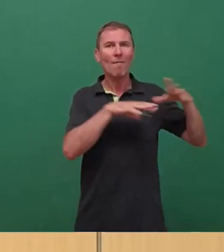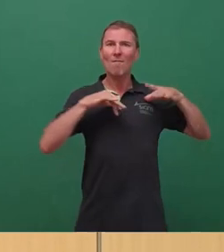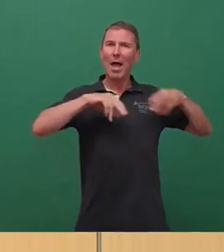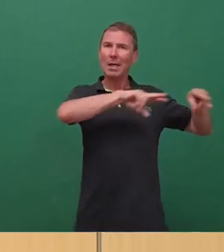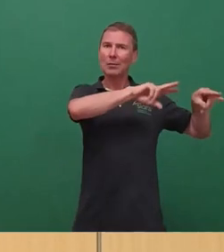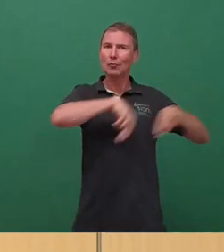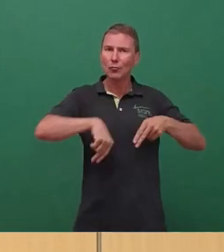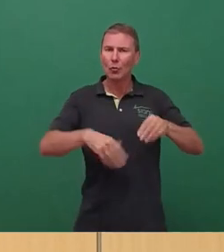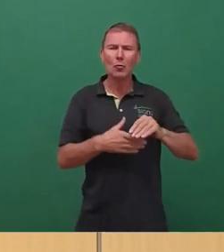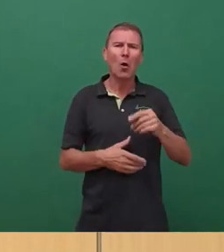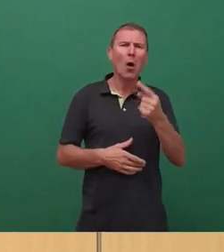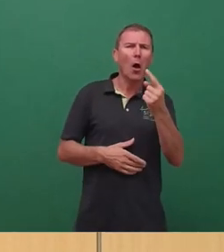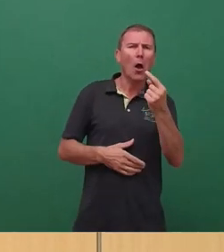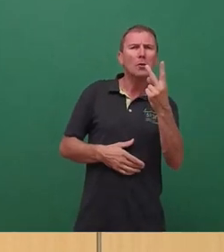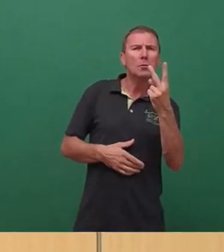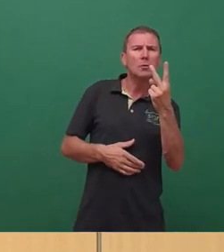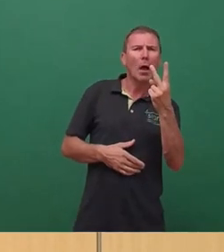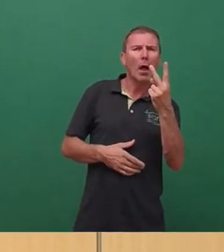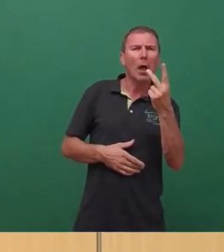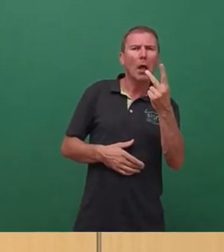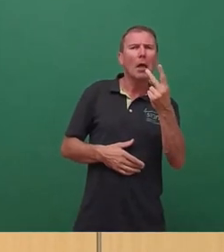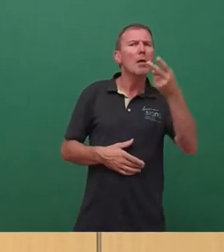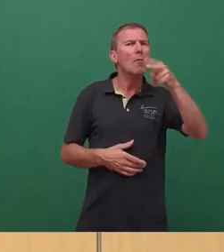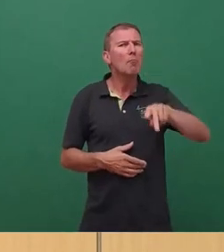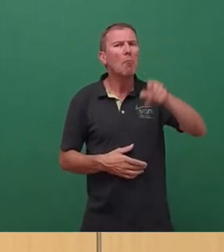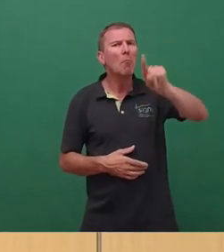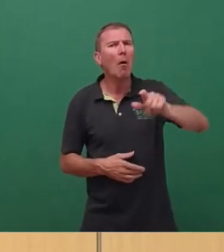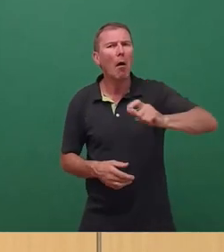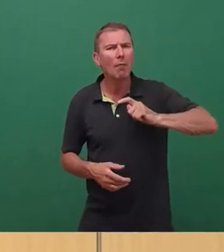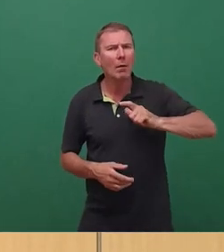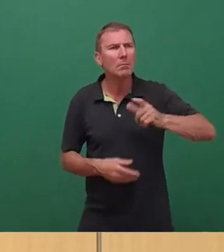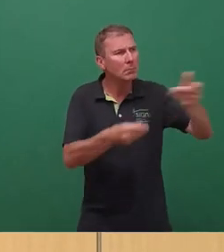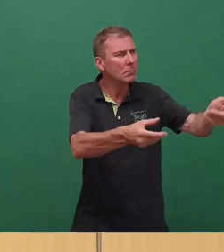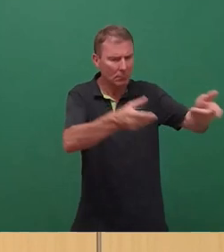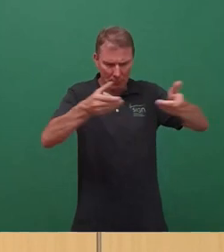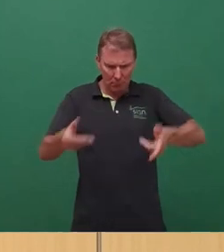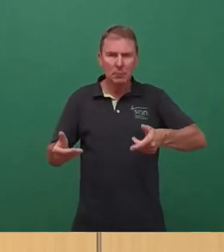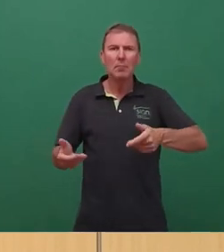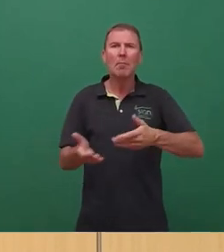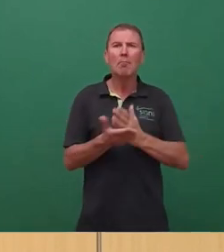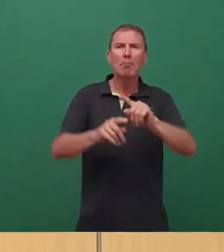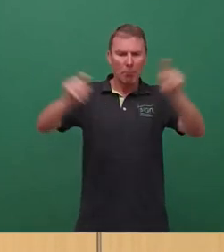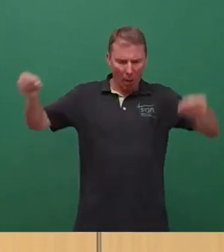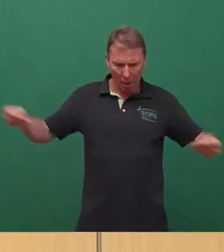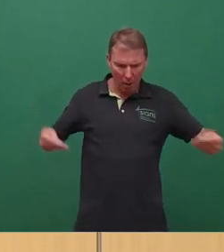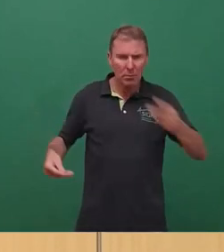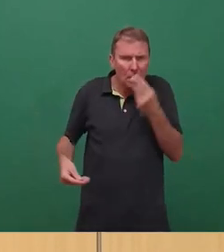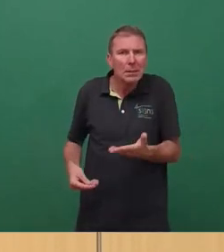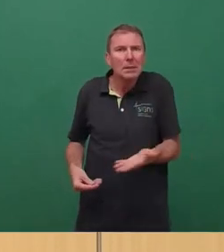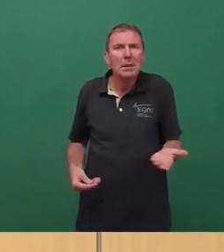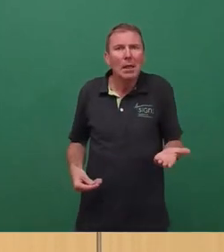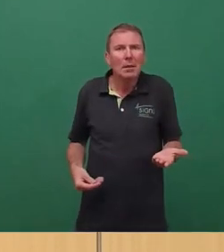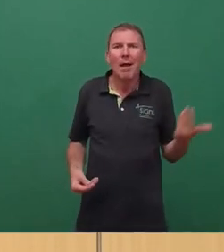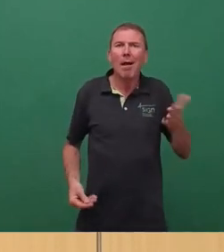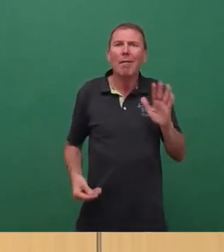bisschen ein, zwei Monate warten, dann werden wir die Planungen sehen zu dem Stand, wie sie dann sind. Und da können wir dann gucken, wie weit